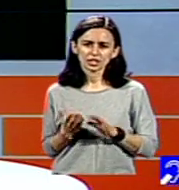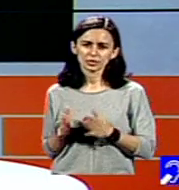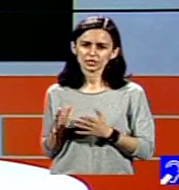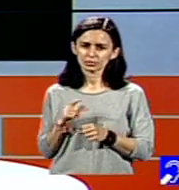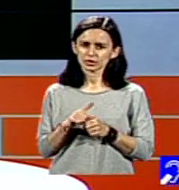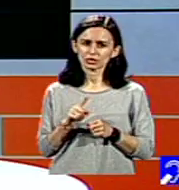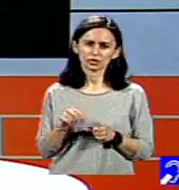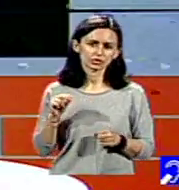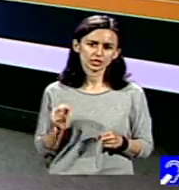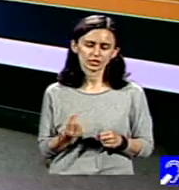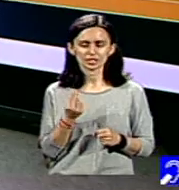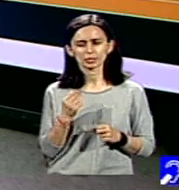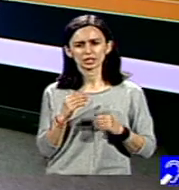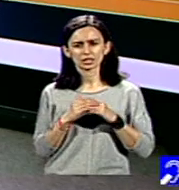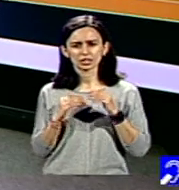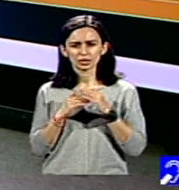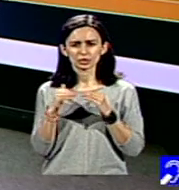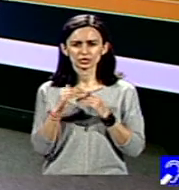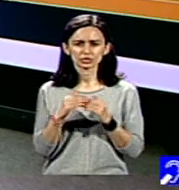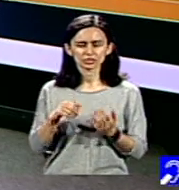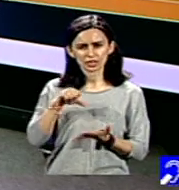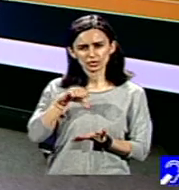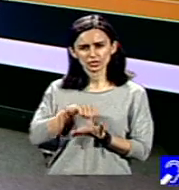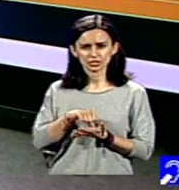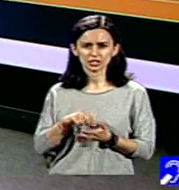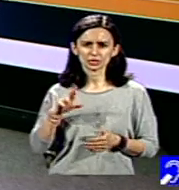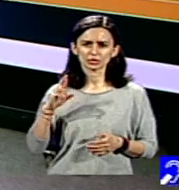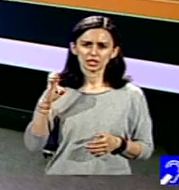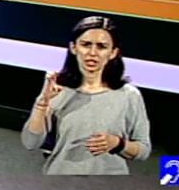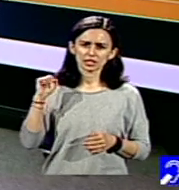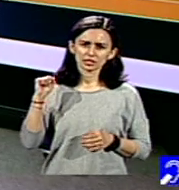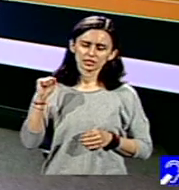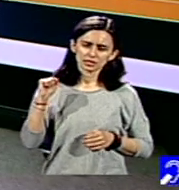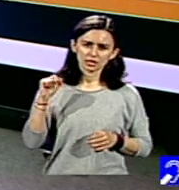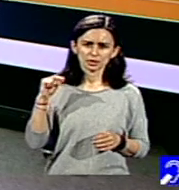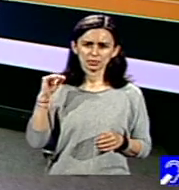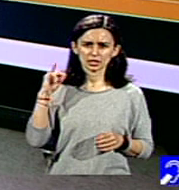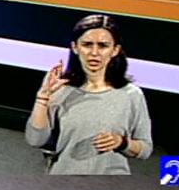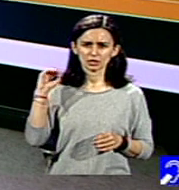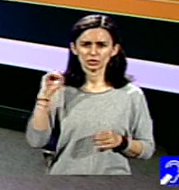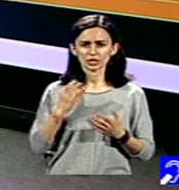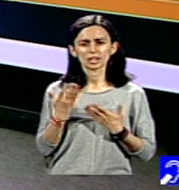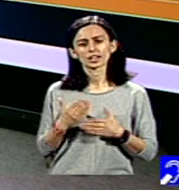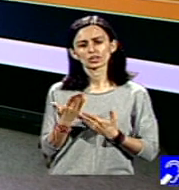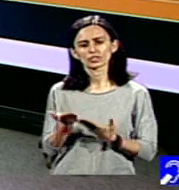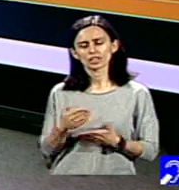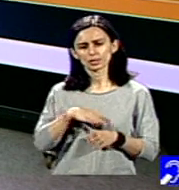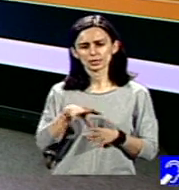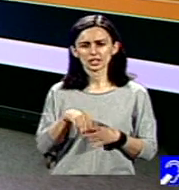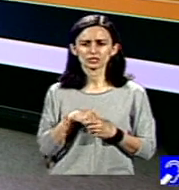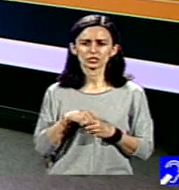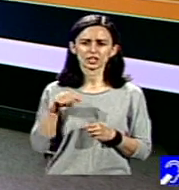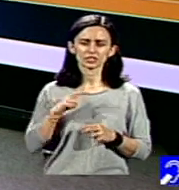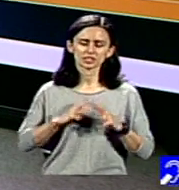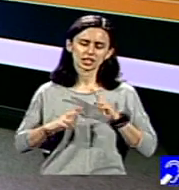extraordinar, anume construcția unui centru de respiro, care oferă părinților acest răgaz, această liniște de